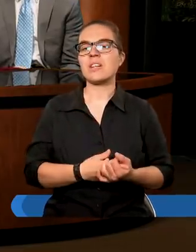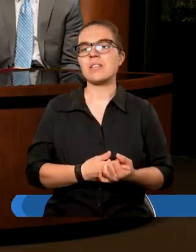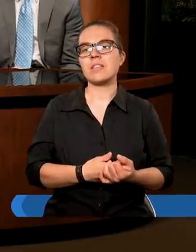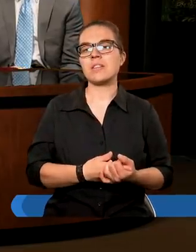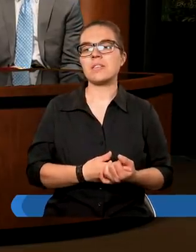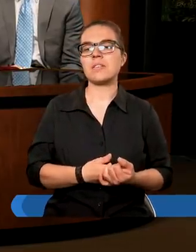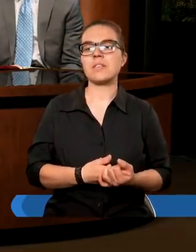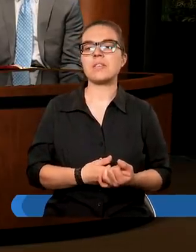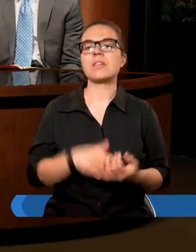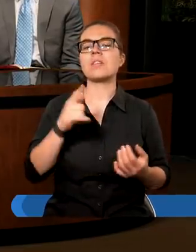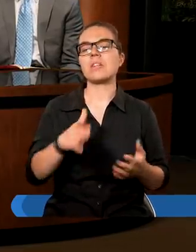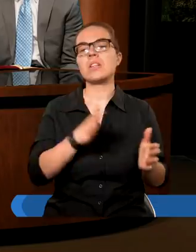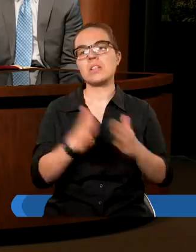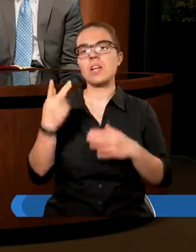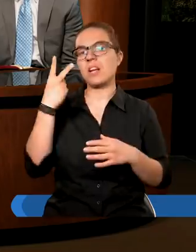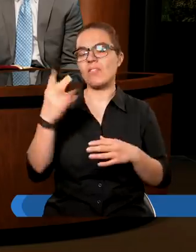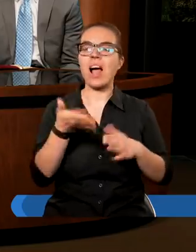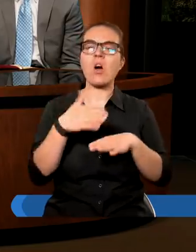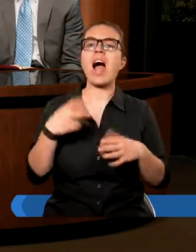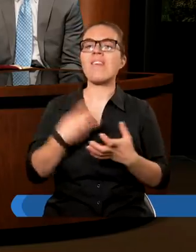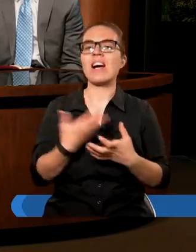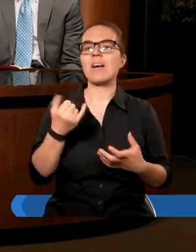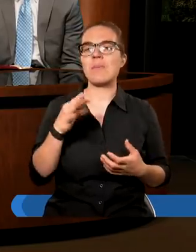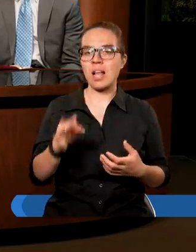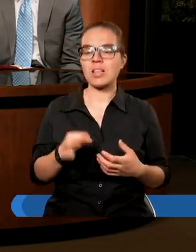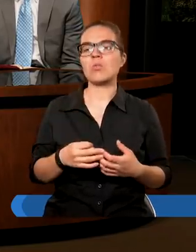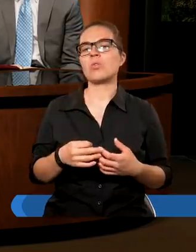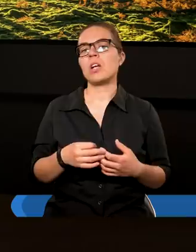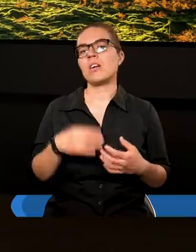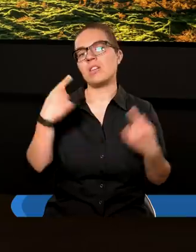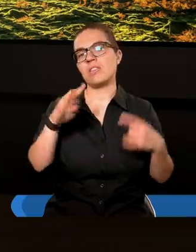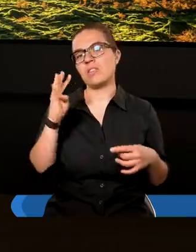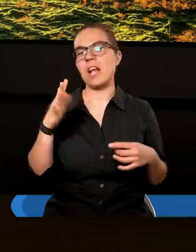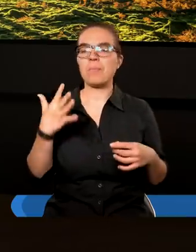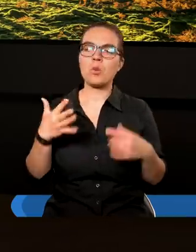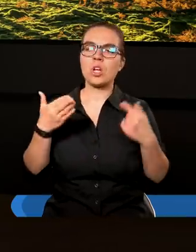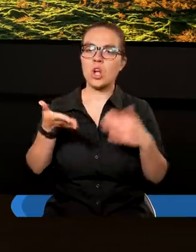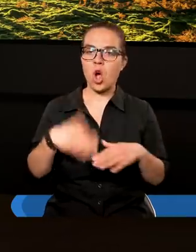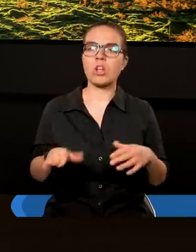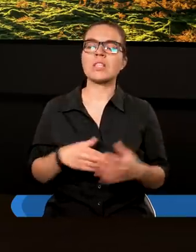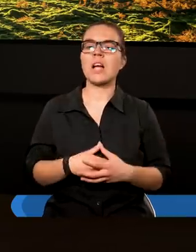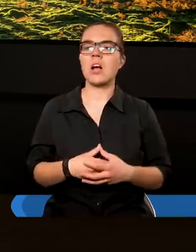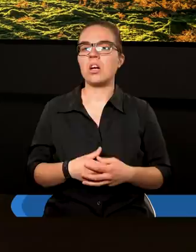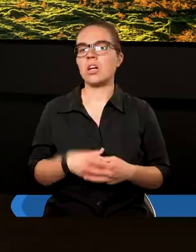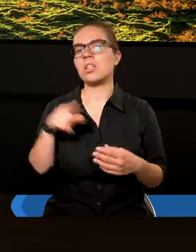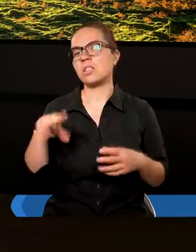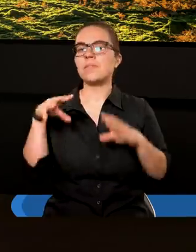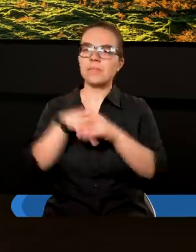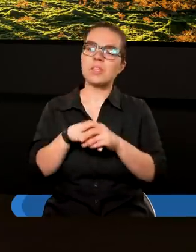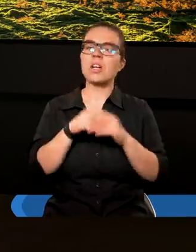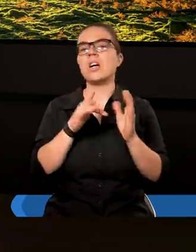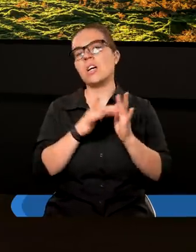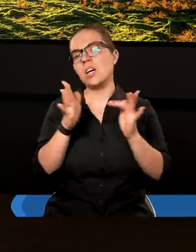spojrzeliśmy pokrótce na dwa rozdziały Ewangelii Mateusza. 24, 25 rozdział, w których